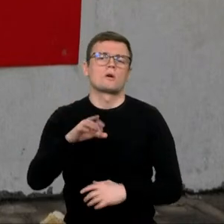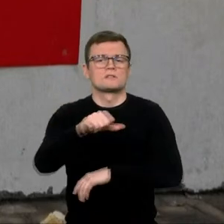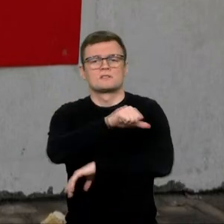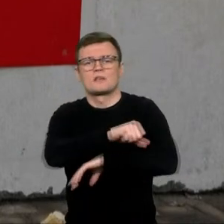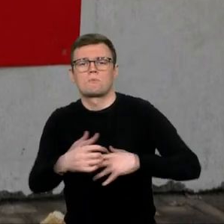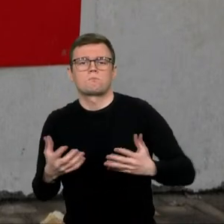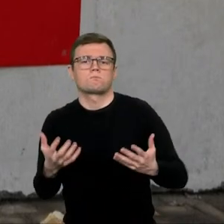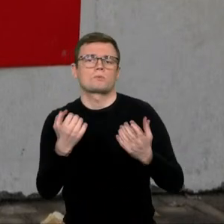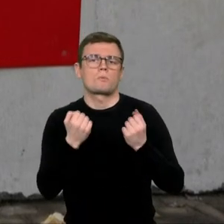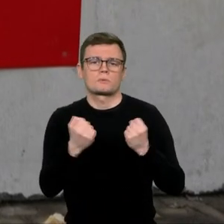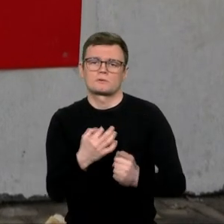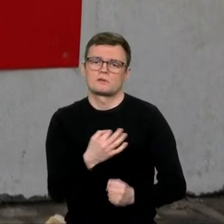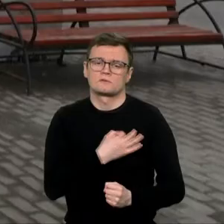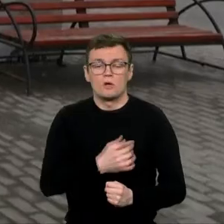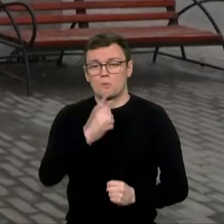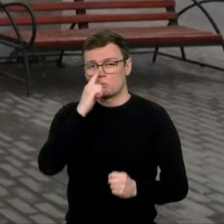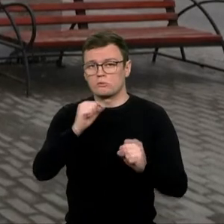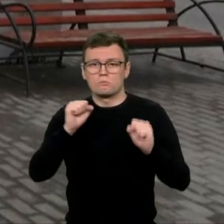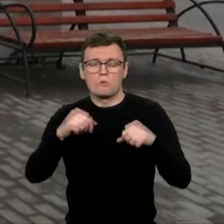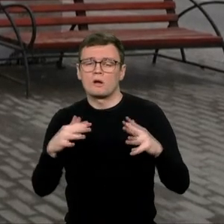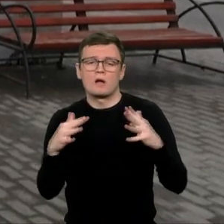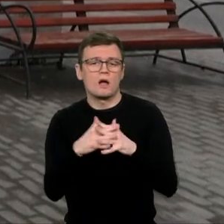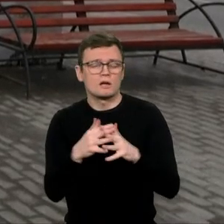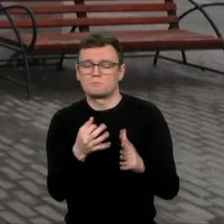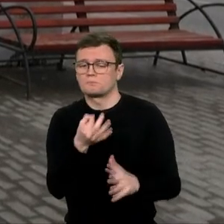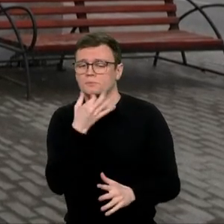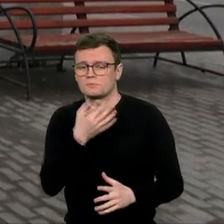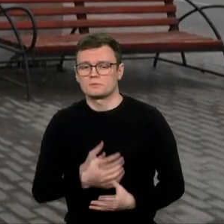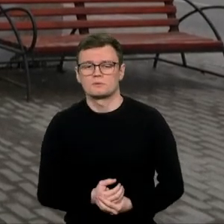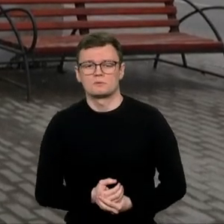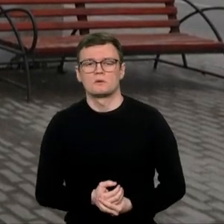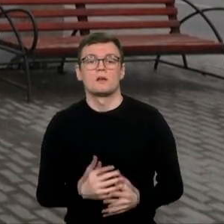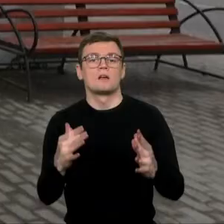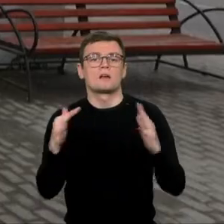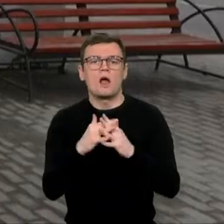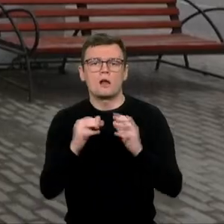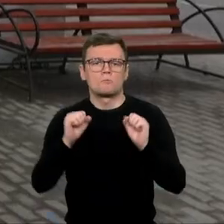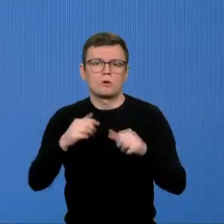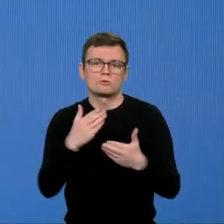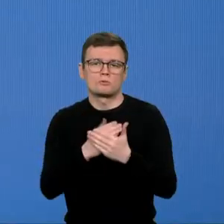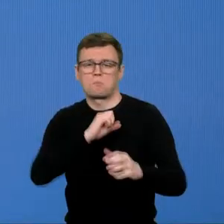Putinas galės kariauti taip, kaip nori. Ir į karo mėsmalę mesti tie, kiek nori.